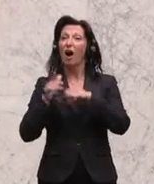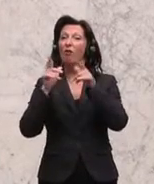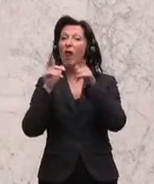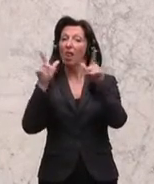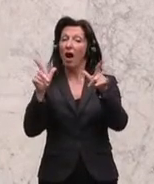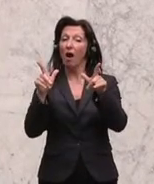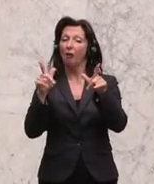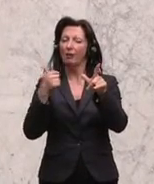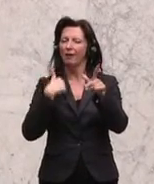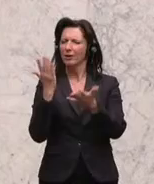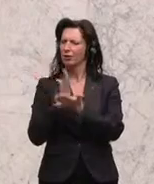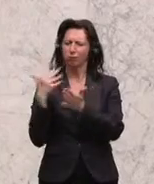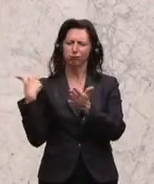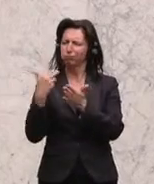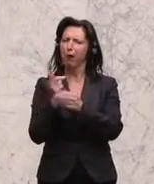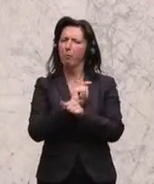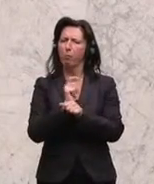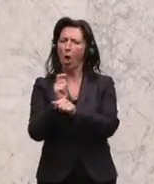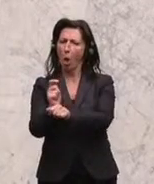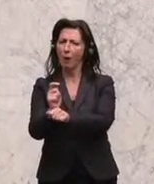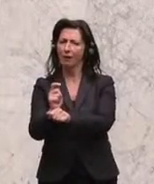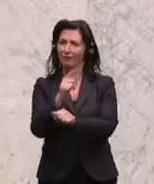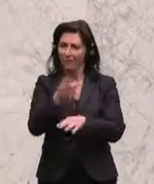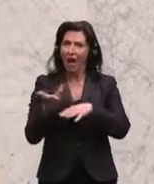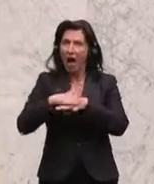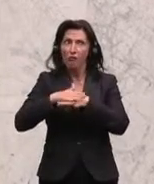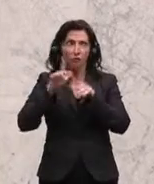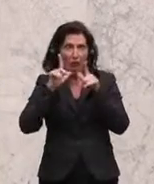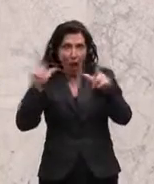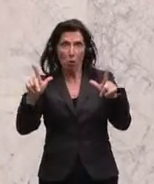aufgefallen. Heute haben wir neue Fondsstärken bei Ihnen herausgehört.